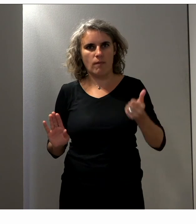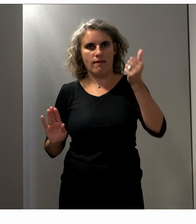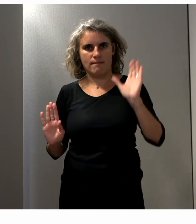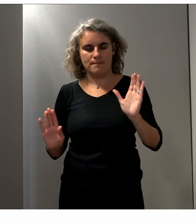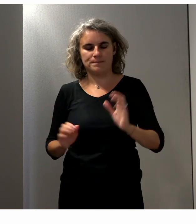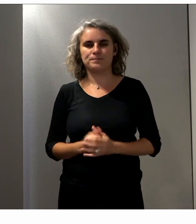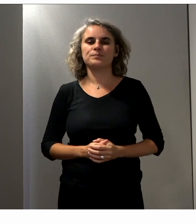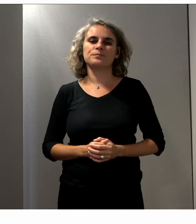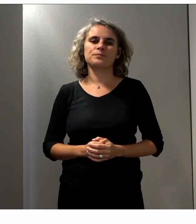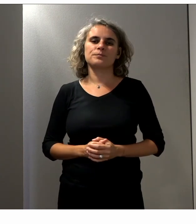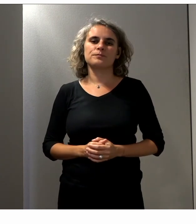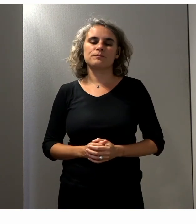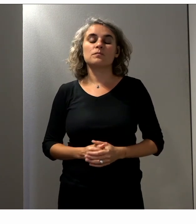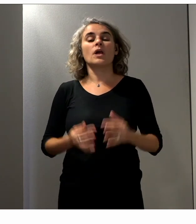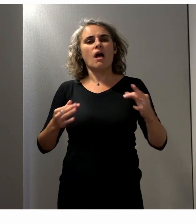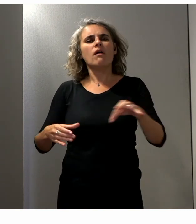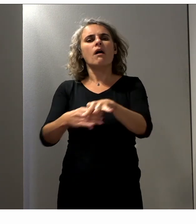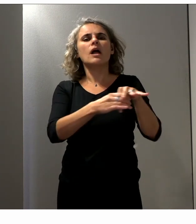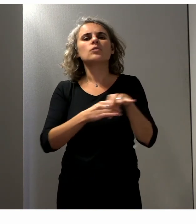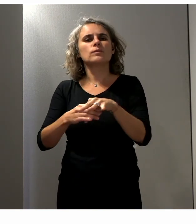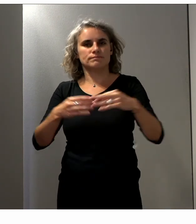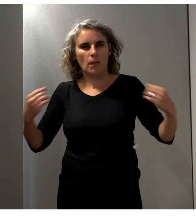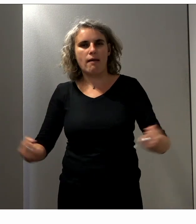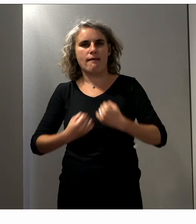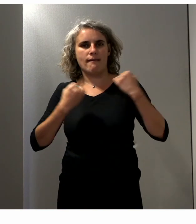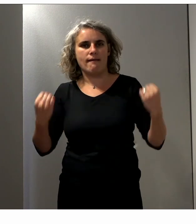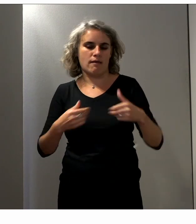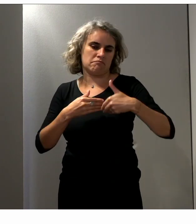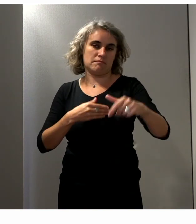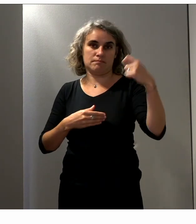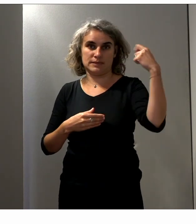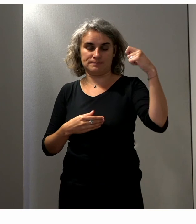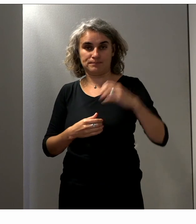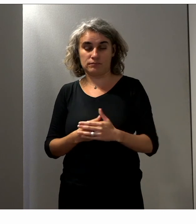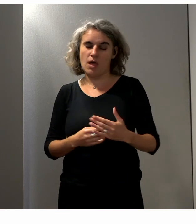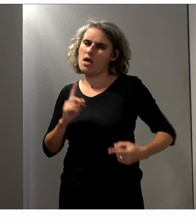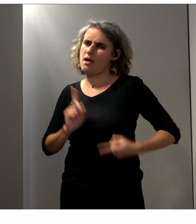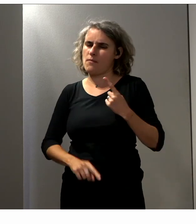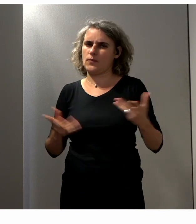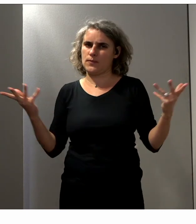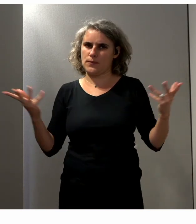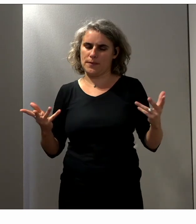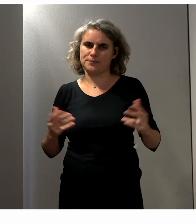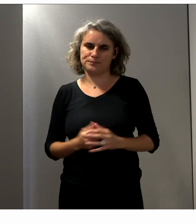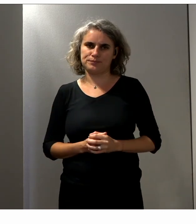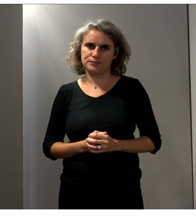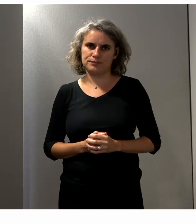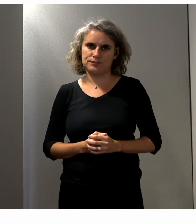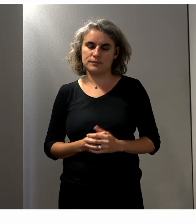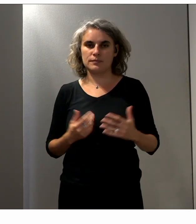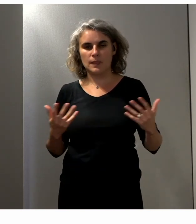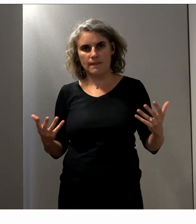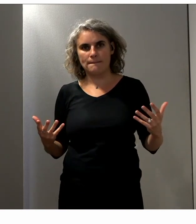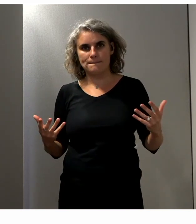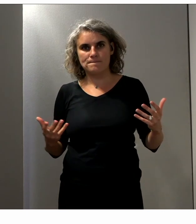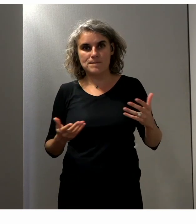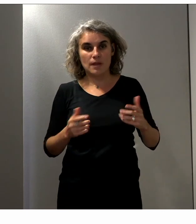revenir sur le sujet des élections et de la campagne électorale, ce qui est important, c'est qu'il faut considérer l